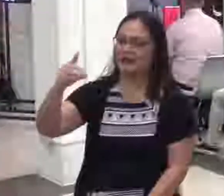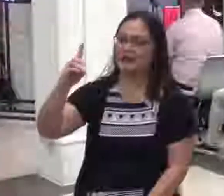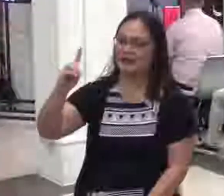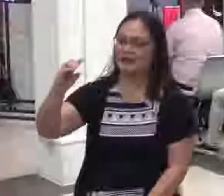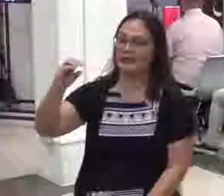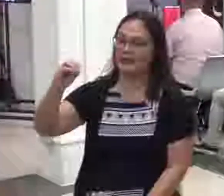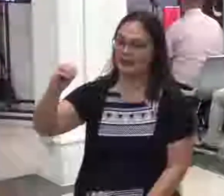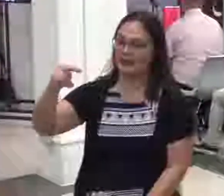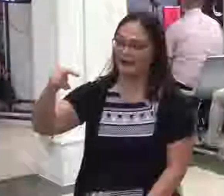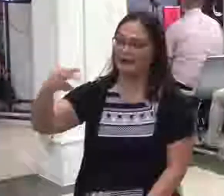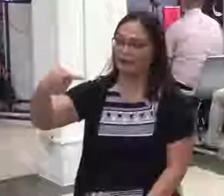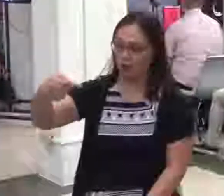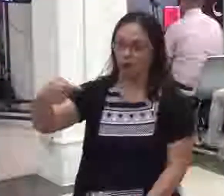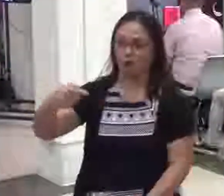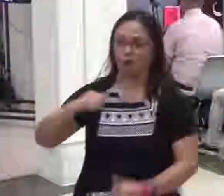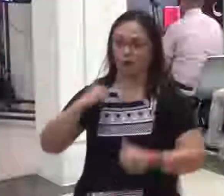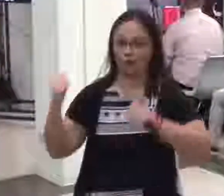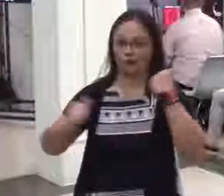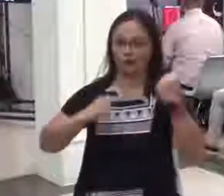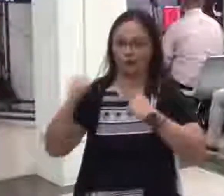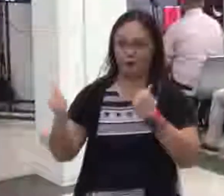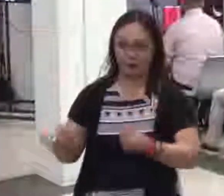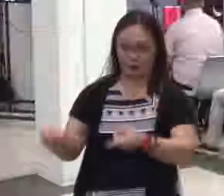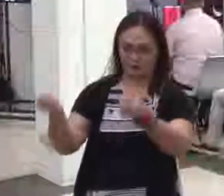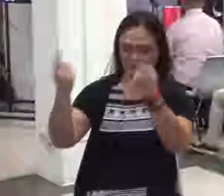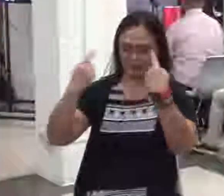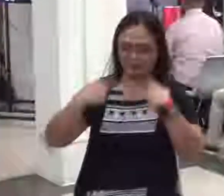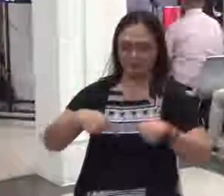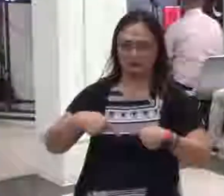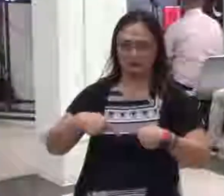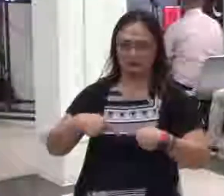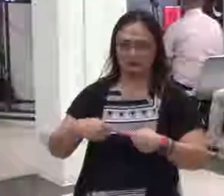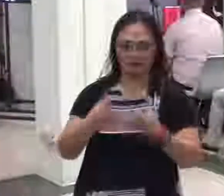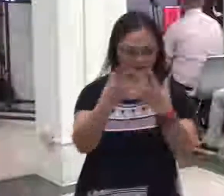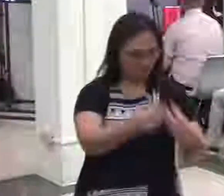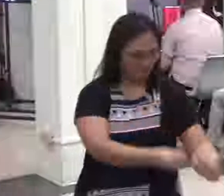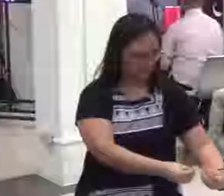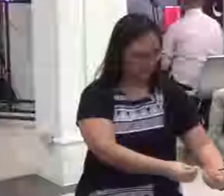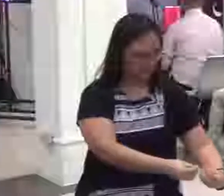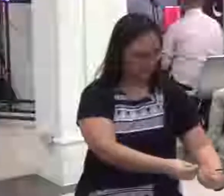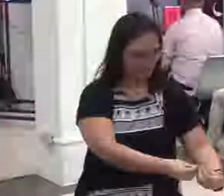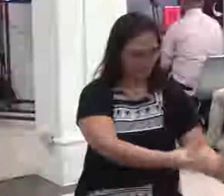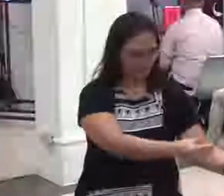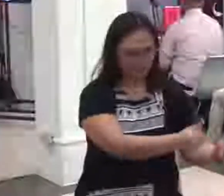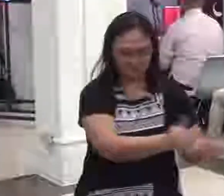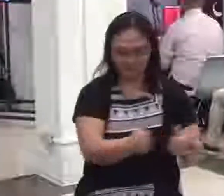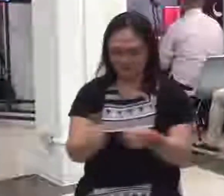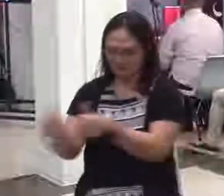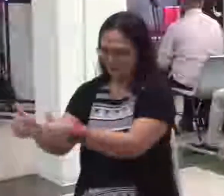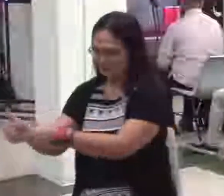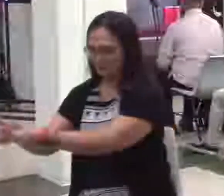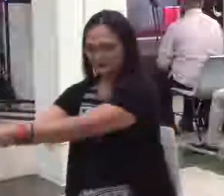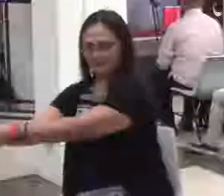there is the glory of God in us saan tayo magsisimula